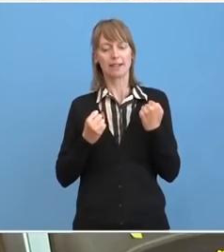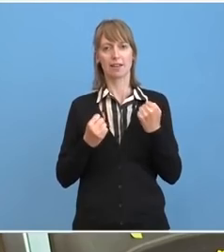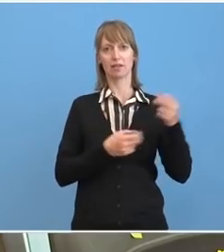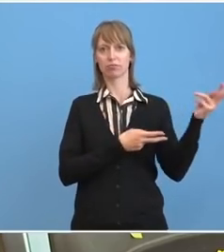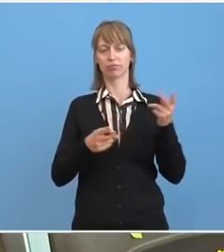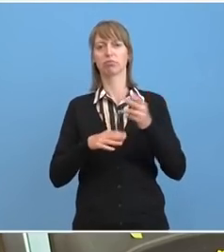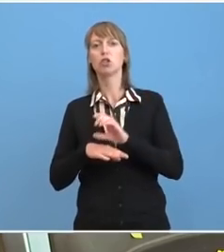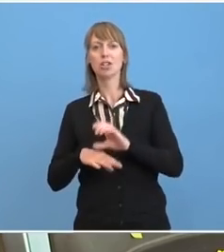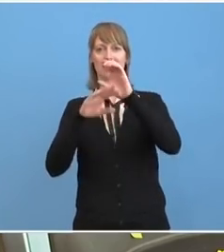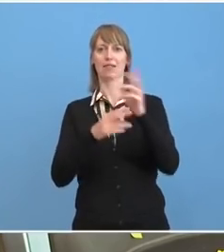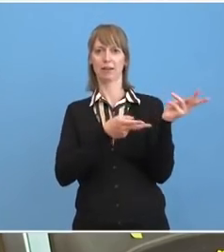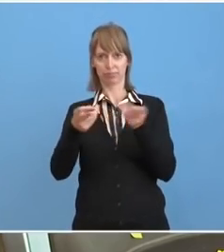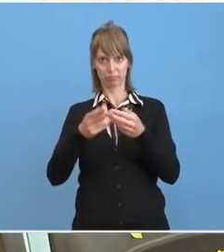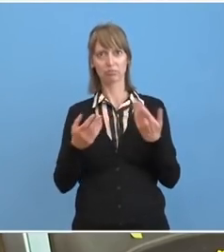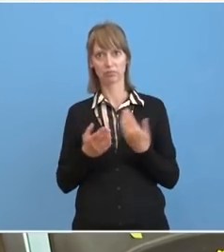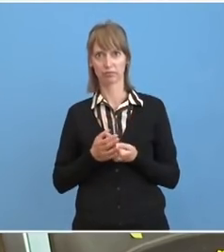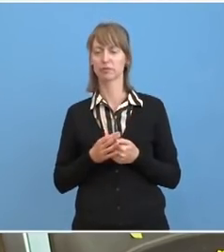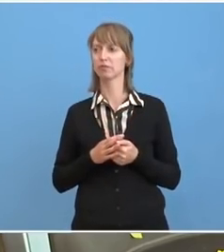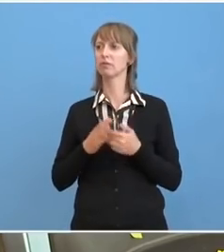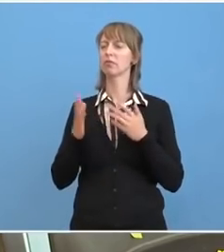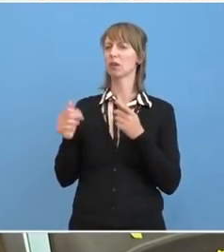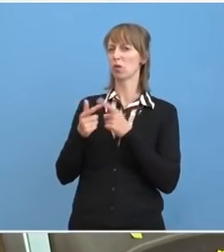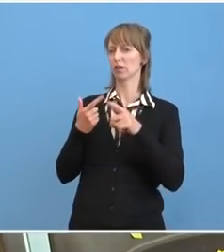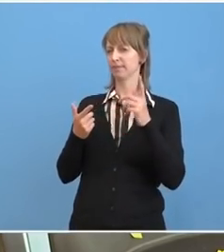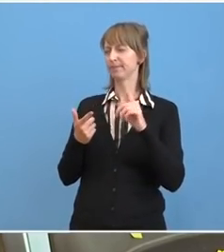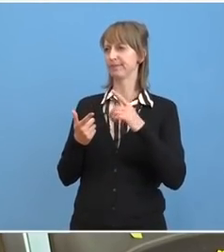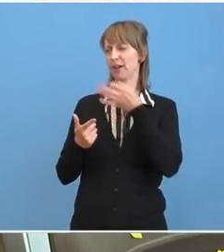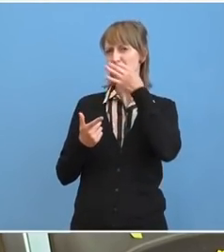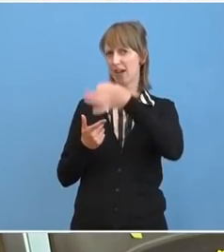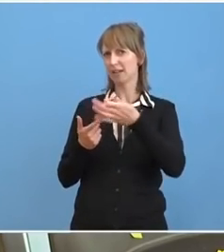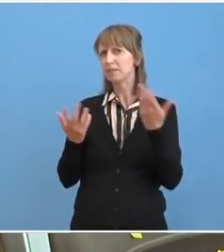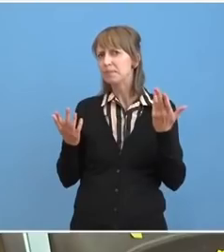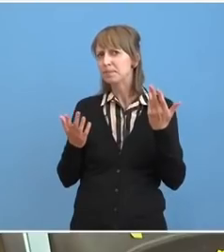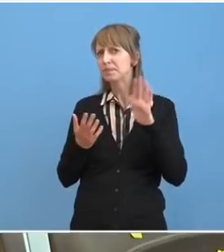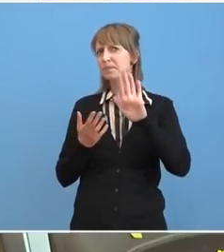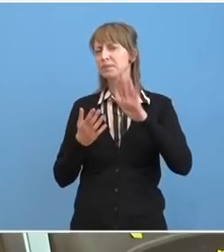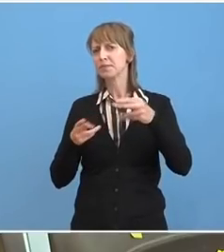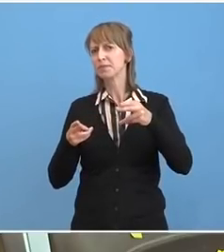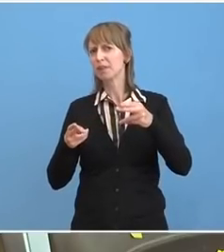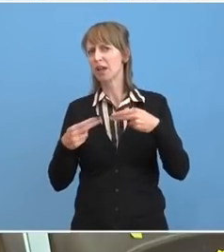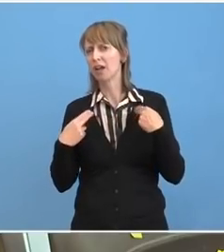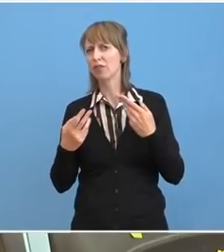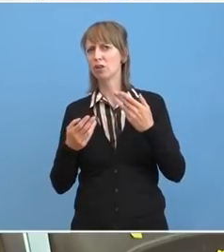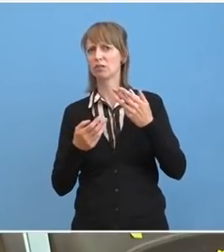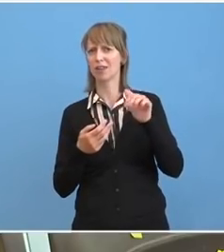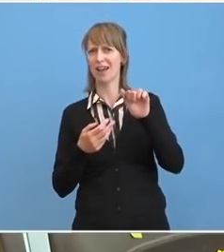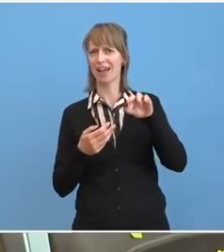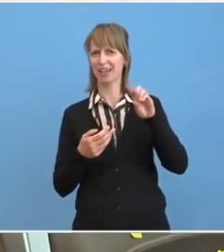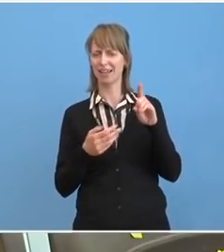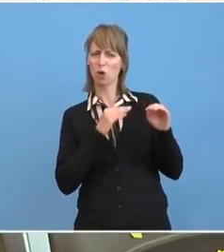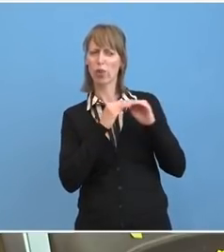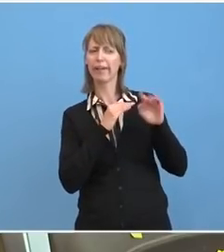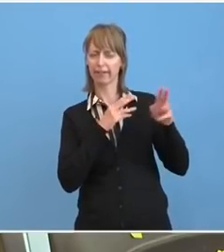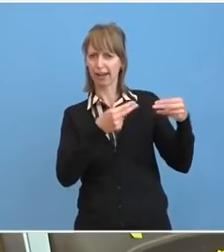versteht sich. Noch eine Nachfrage. Wenn ich Ihre Antwort auf die Frage des Kollegen von der ARD richtig verstanden habe, haben Sie